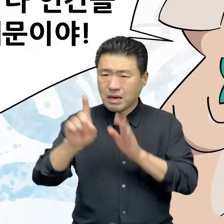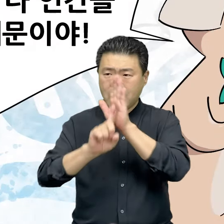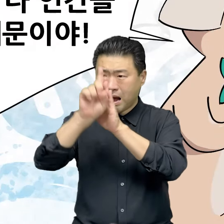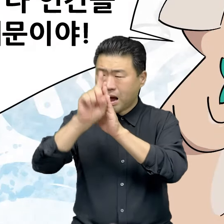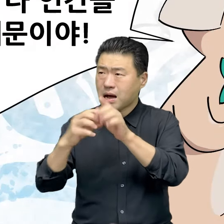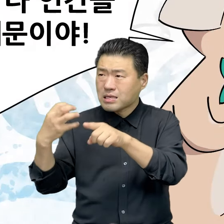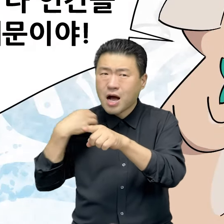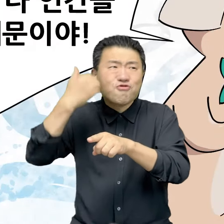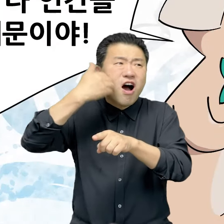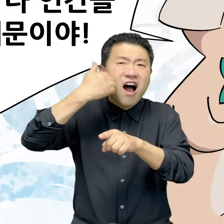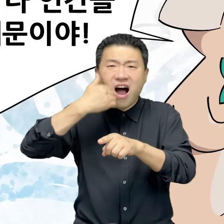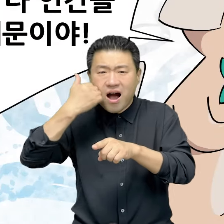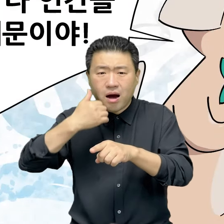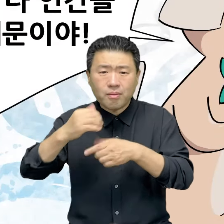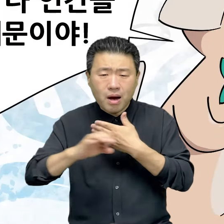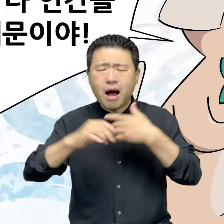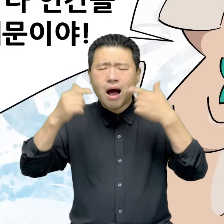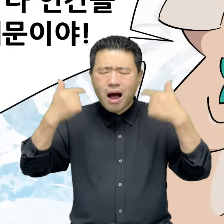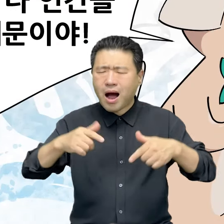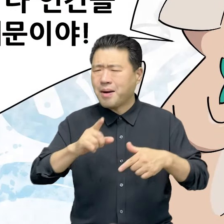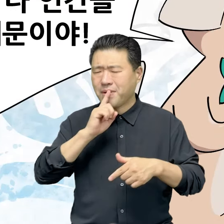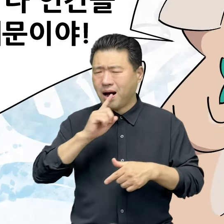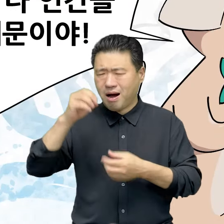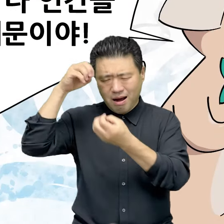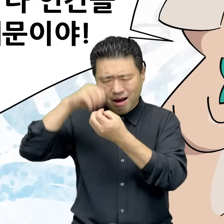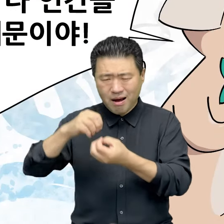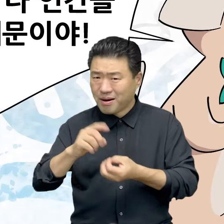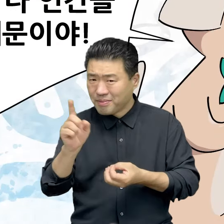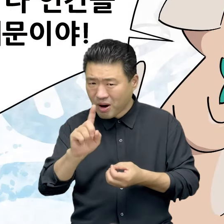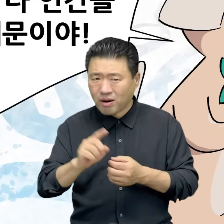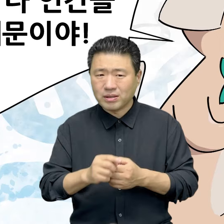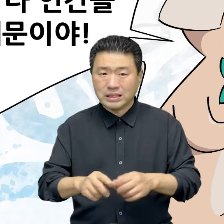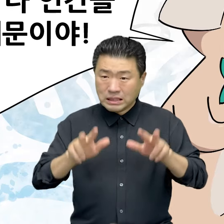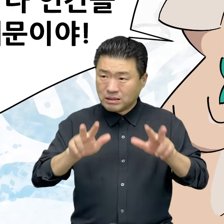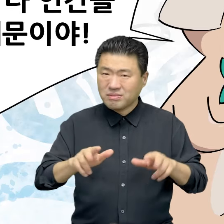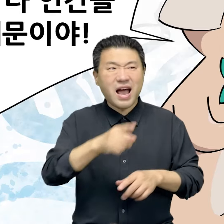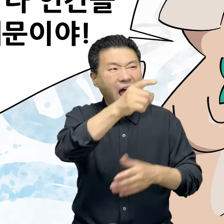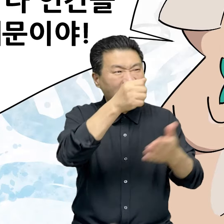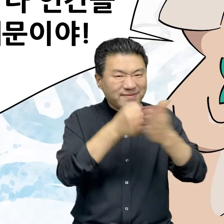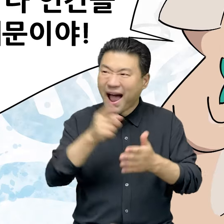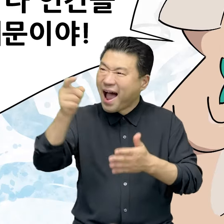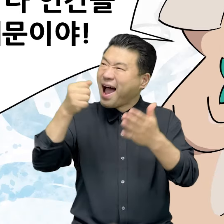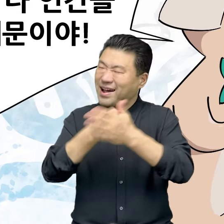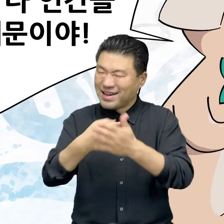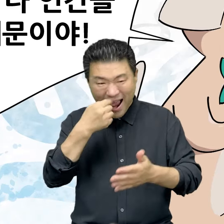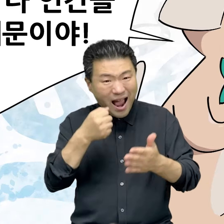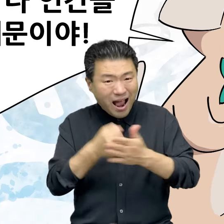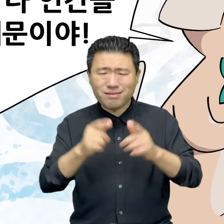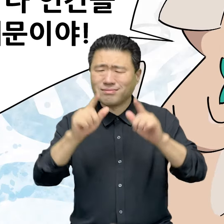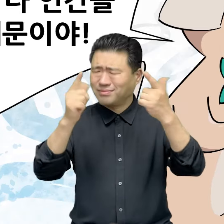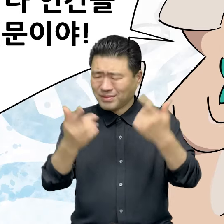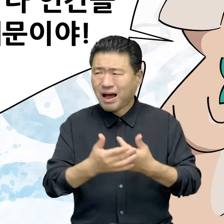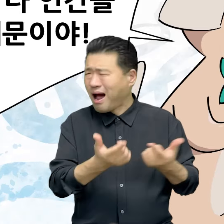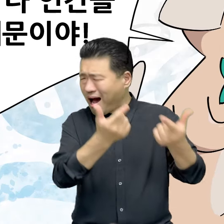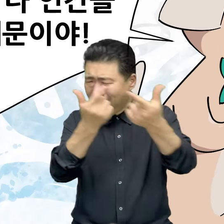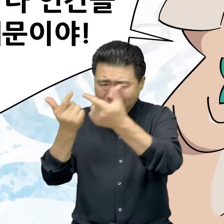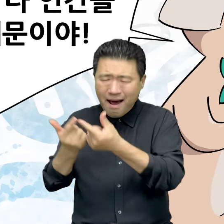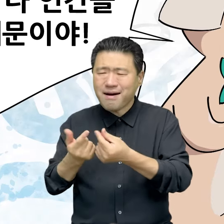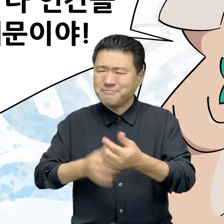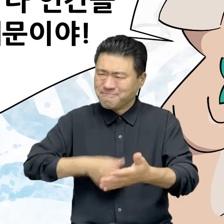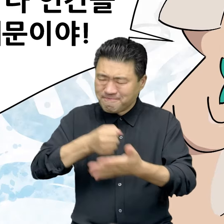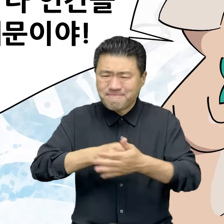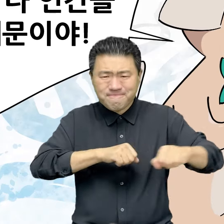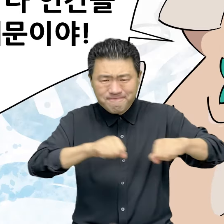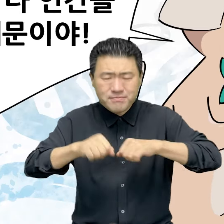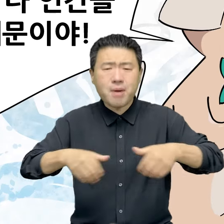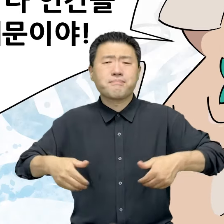이 기후위기의 책임을 가리자고 하면 항상 나오는 말이 있습니다. 지금 니 탓 내 탓 따질 때냐? 다같이